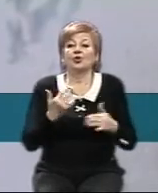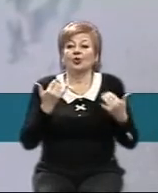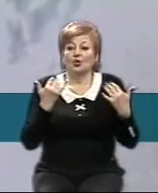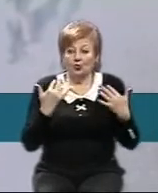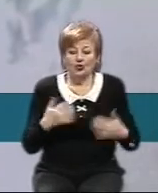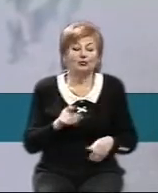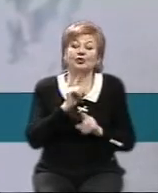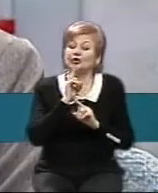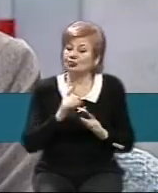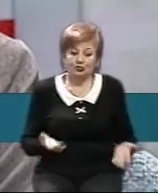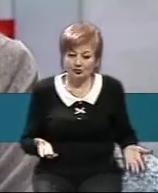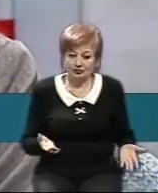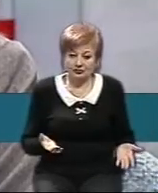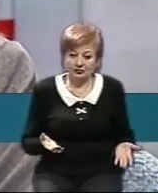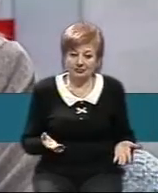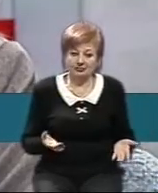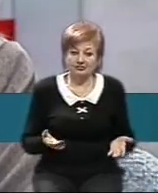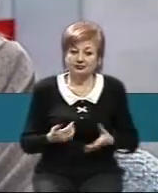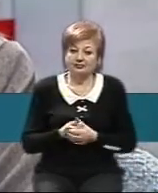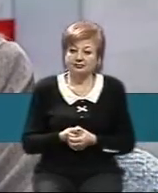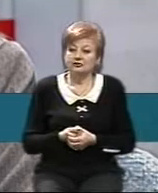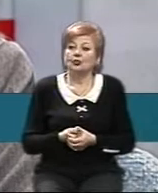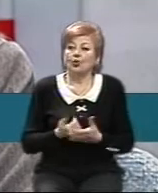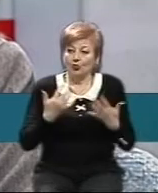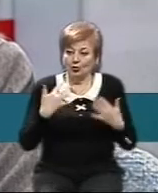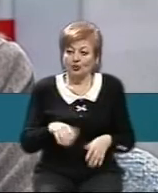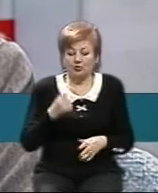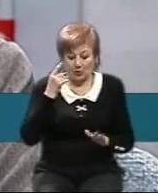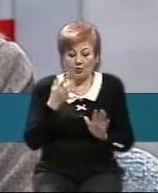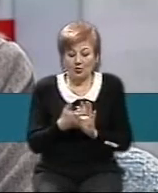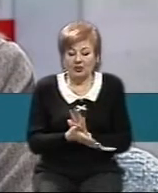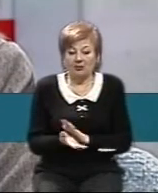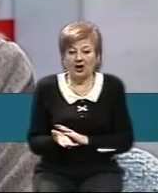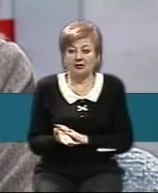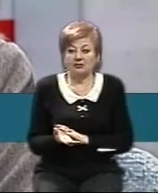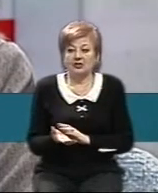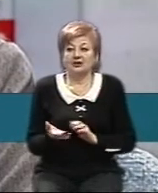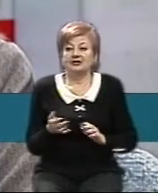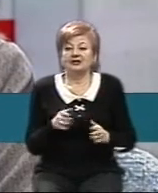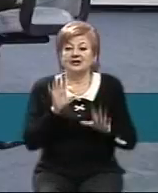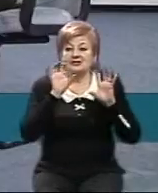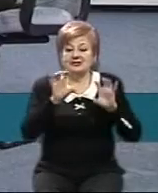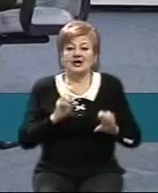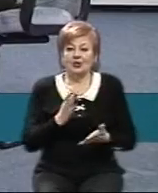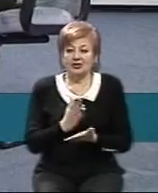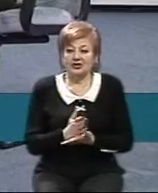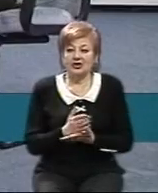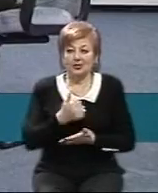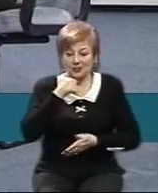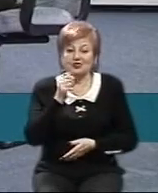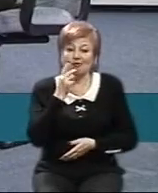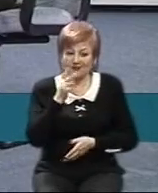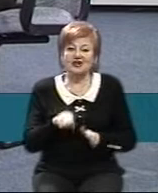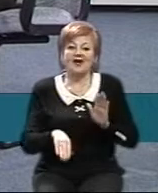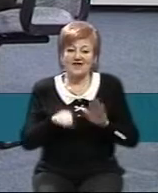ми розуміємо, що не відбудуться. Ну, це ще невідомо. Вже, ну, ми розуміємо, що є закон, тобто, ми вчора бачили, що